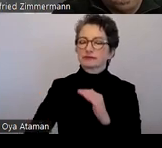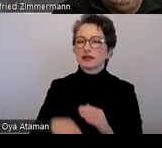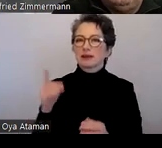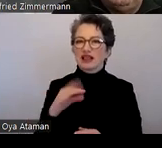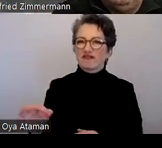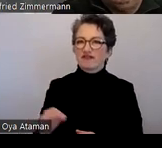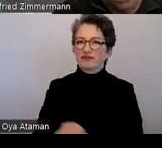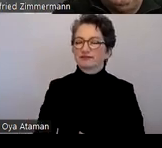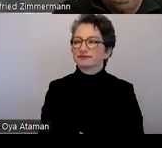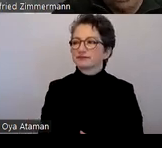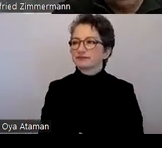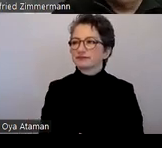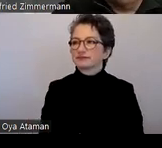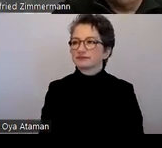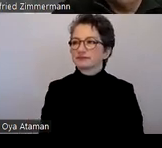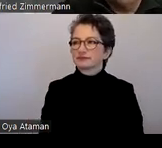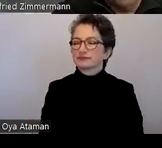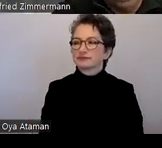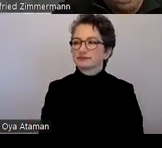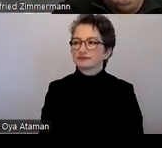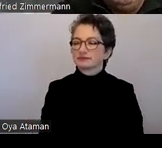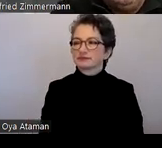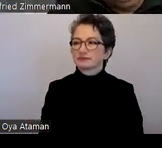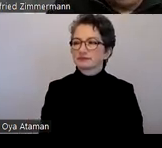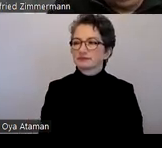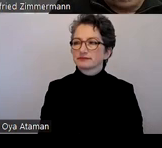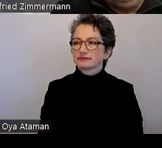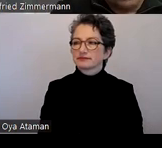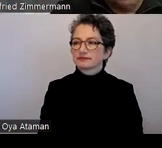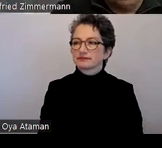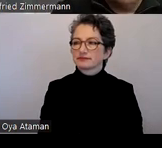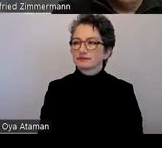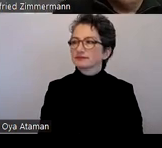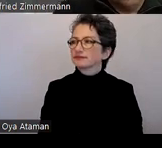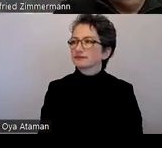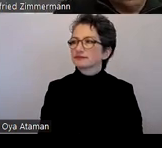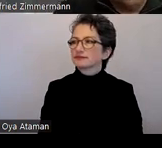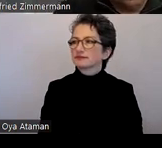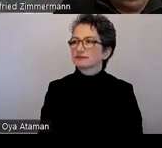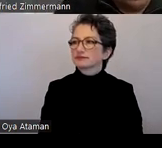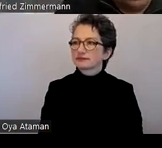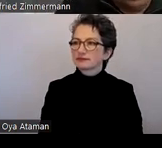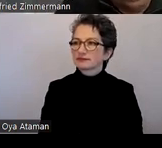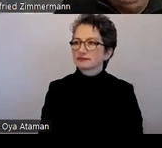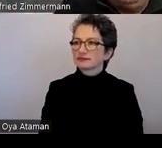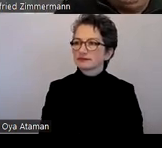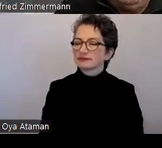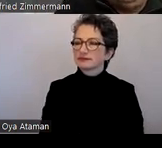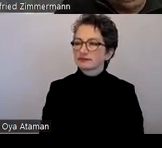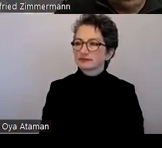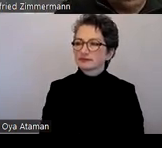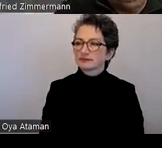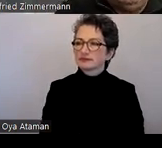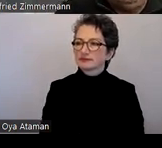oder nicht Webdokumenten erwähnt. Und hier sind einige, nicht